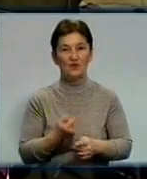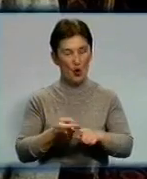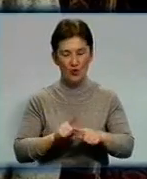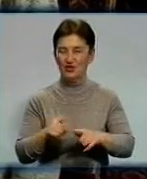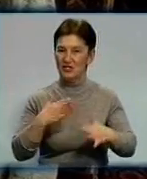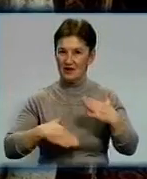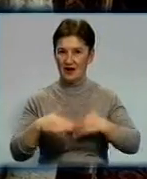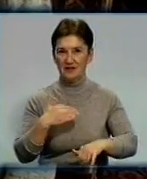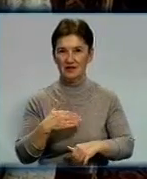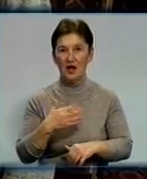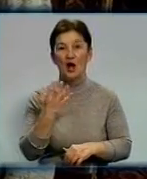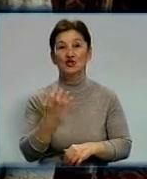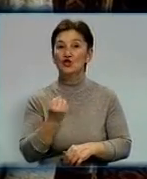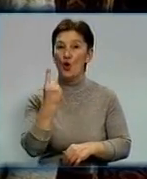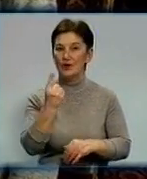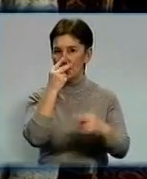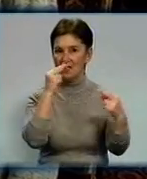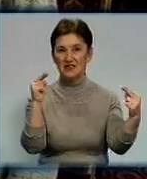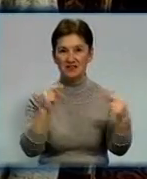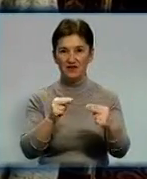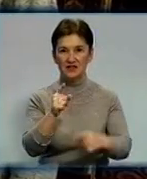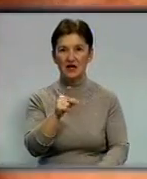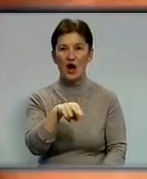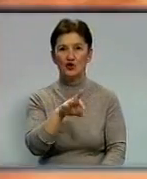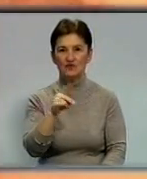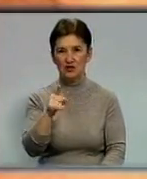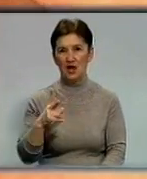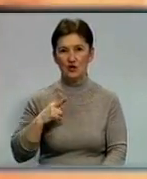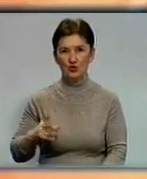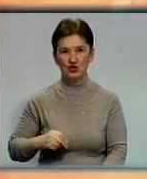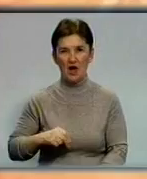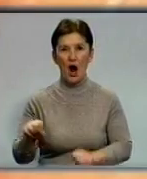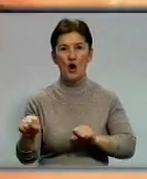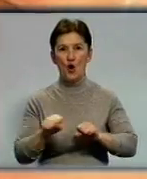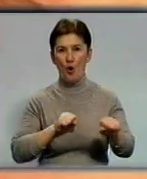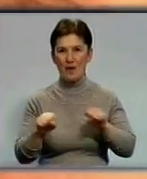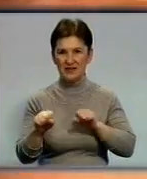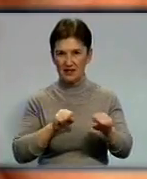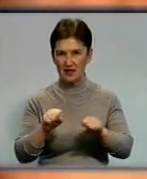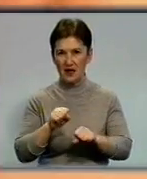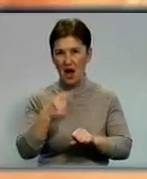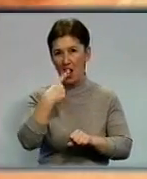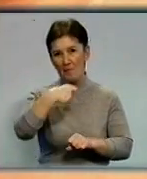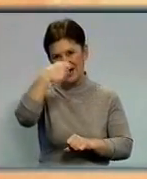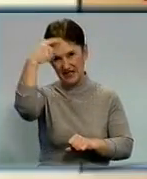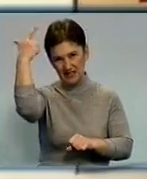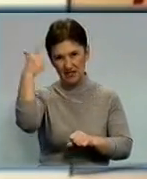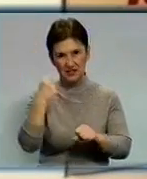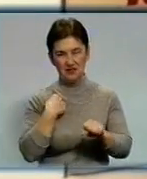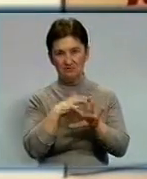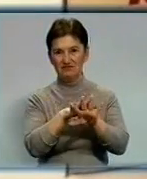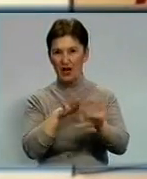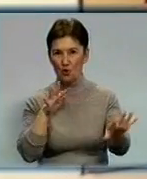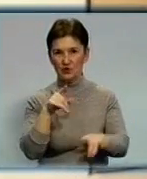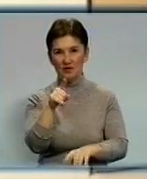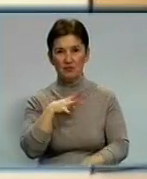Ще один світок визволення Кіровограда – Валентина Долженко – дочка командира партизанського загону. Коли почалася війна, їй було чотири